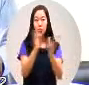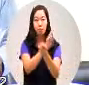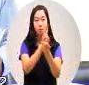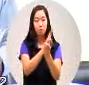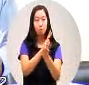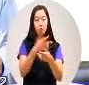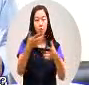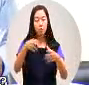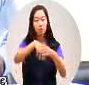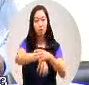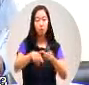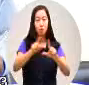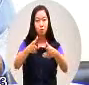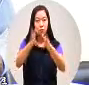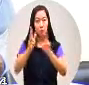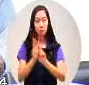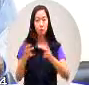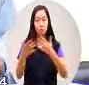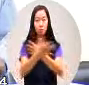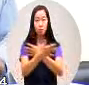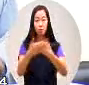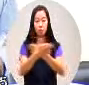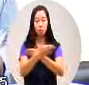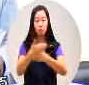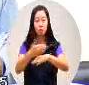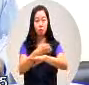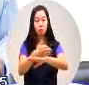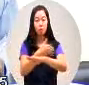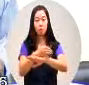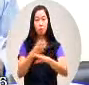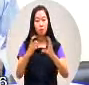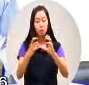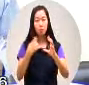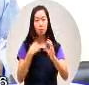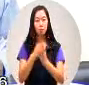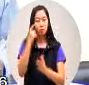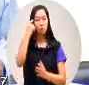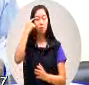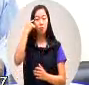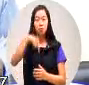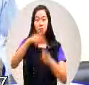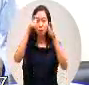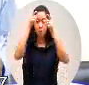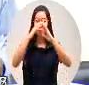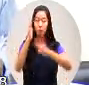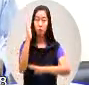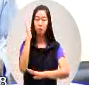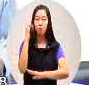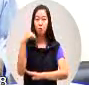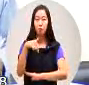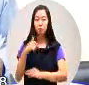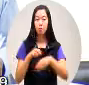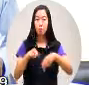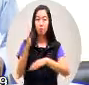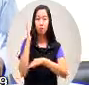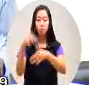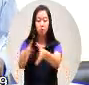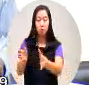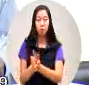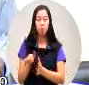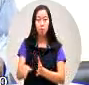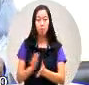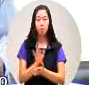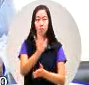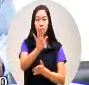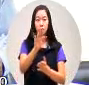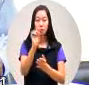大桥的通车典礼我感觉到感受到我们高雄市政府的行政团队有一次